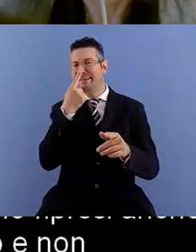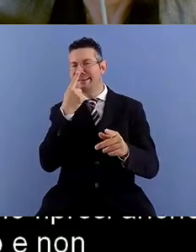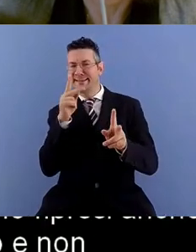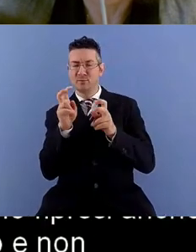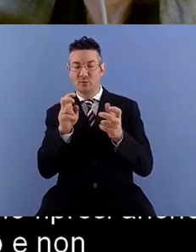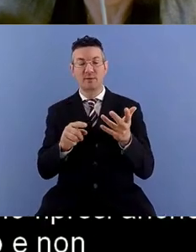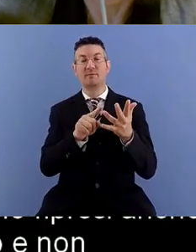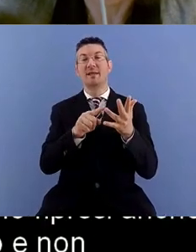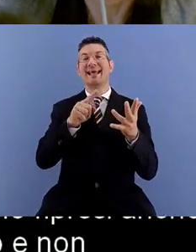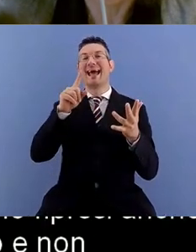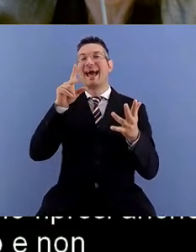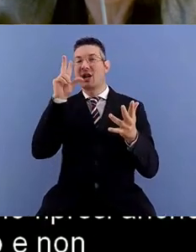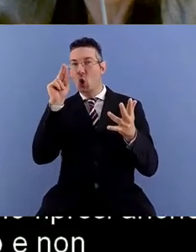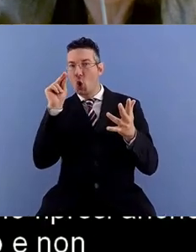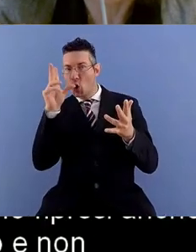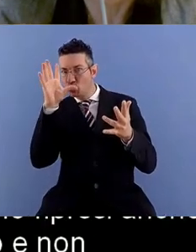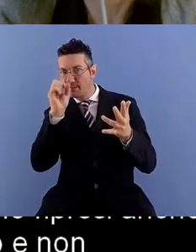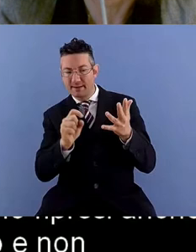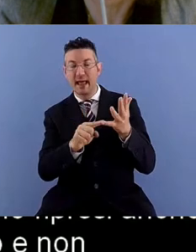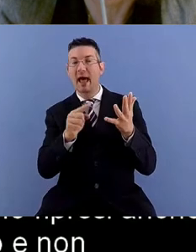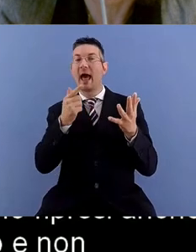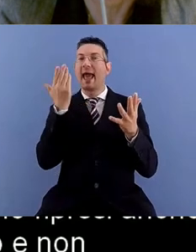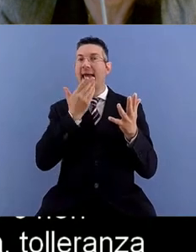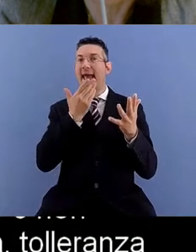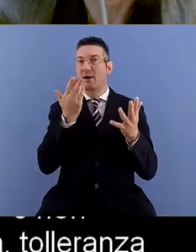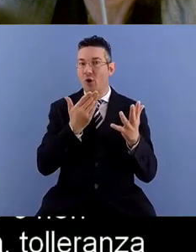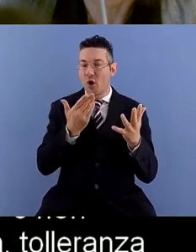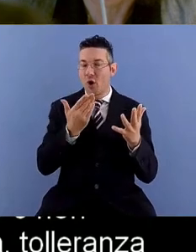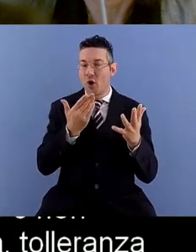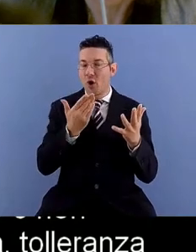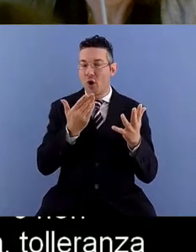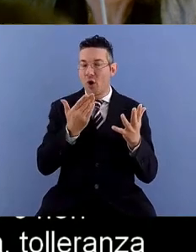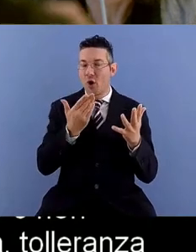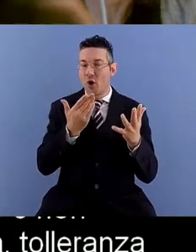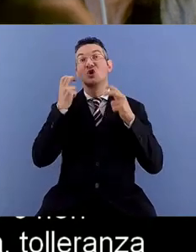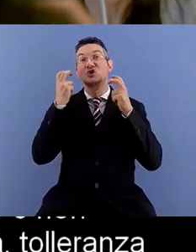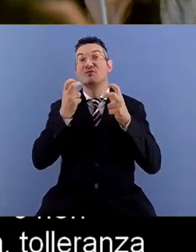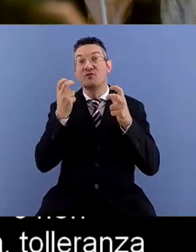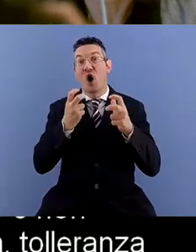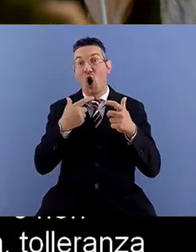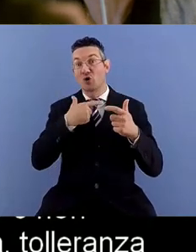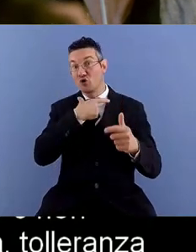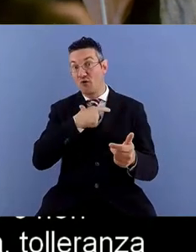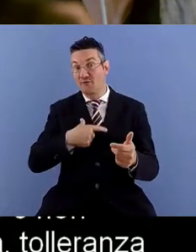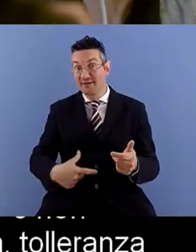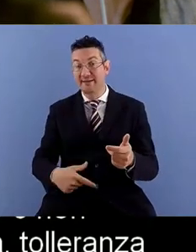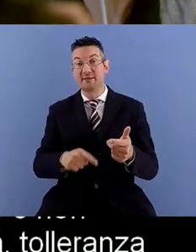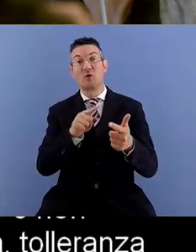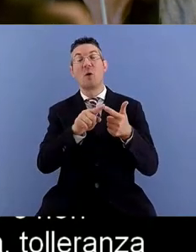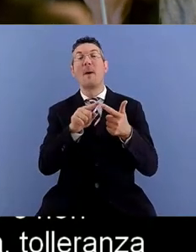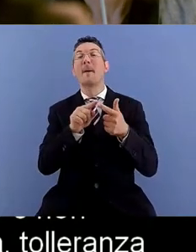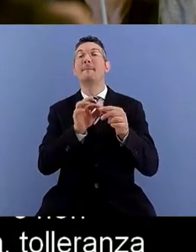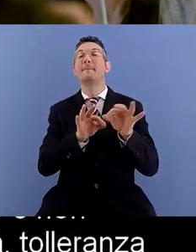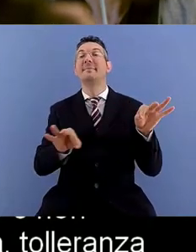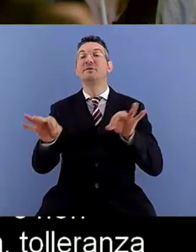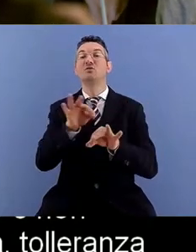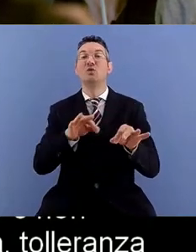tolleranza dell'errore contenimento dello sforzo fisico misure e spazi adeguati